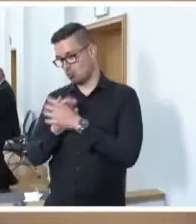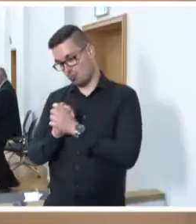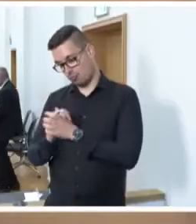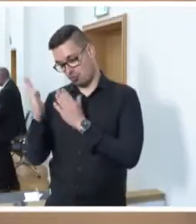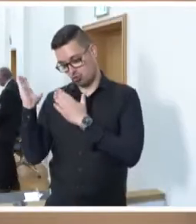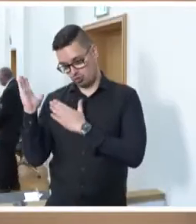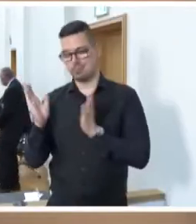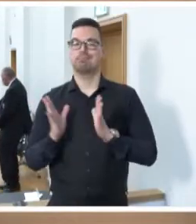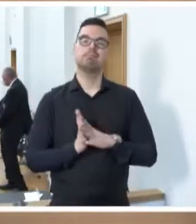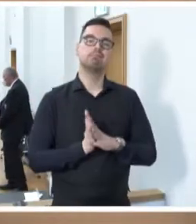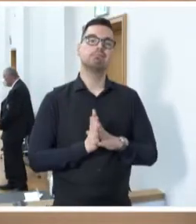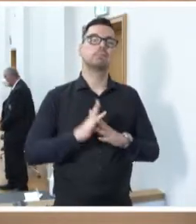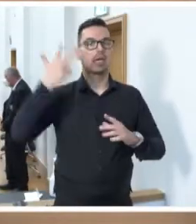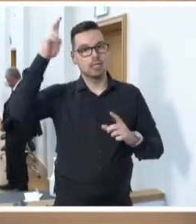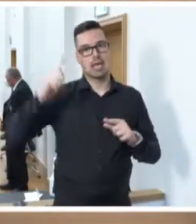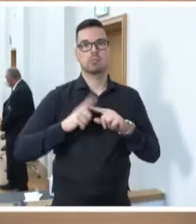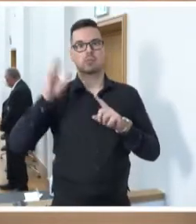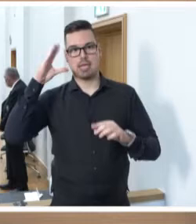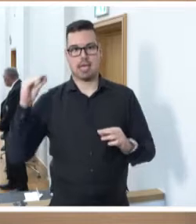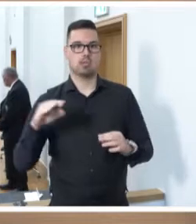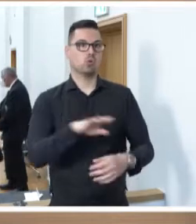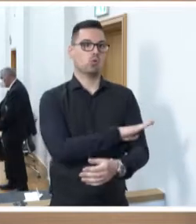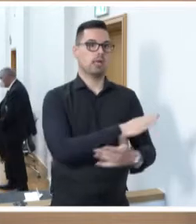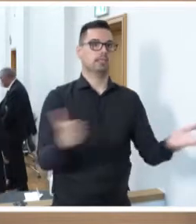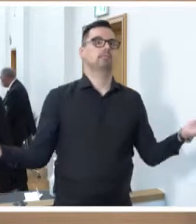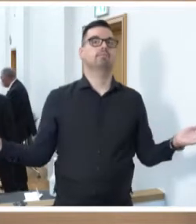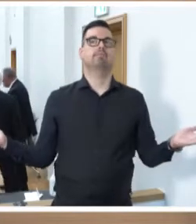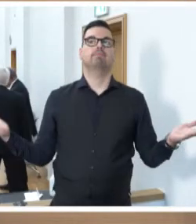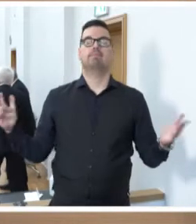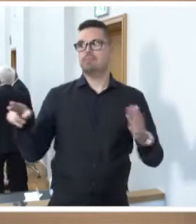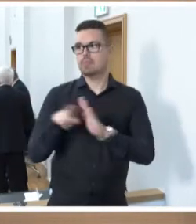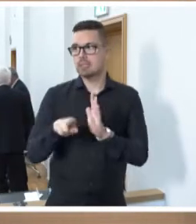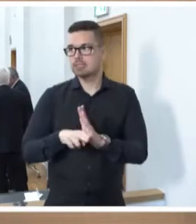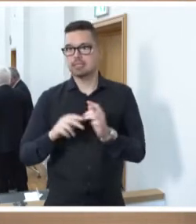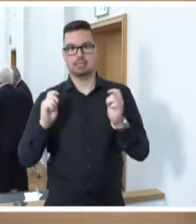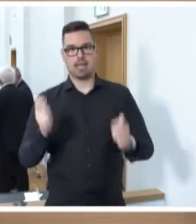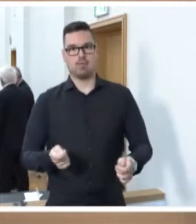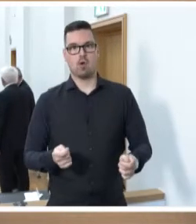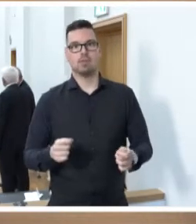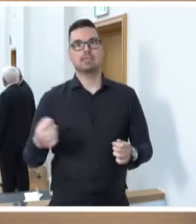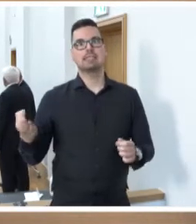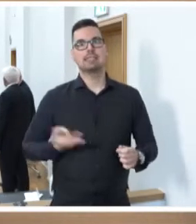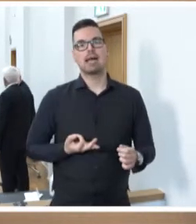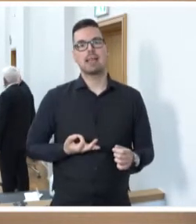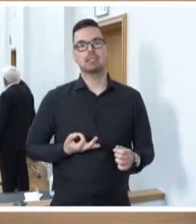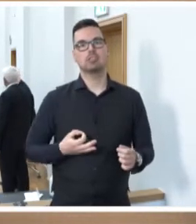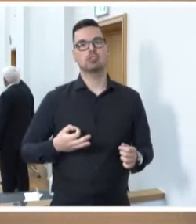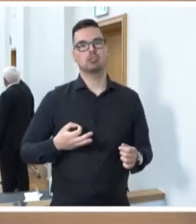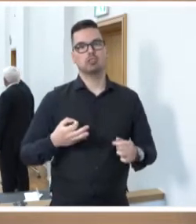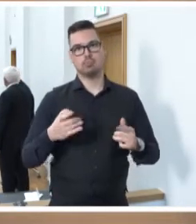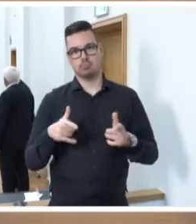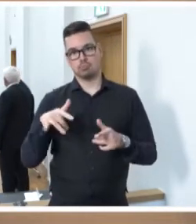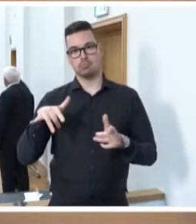Sehr geehrte Damen und Herren, liebe Kolleginnen und Kollegen, der Gesetzentwurf der saarländischen Landesregierung zum Gesetz über die